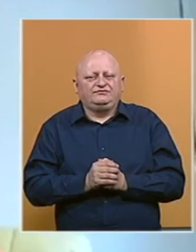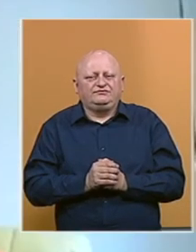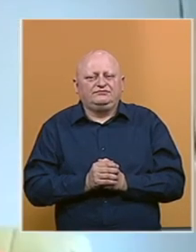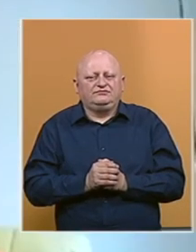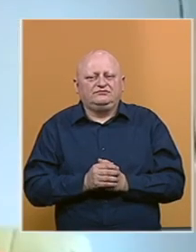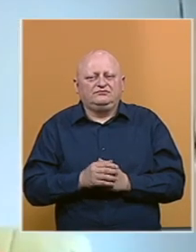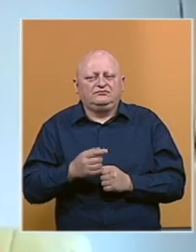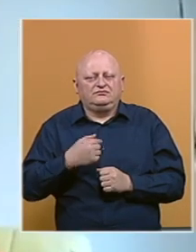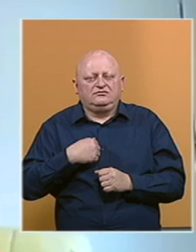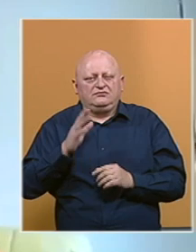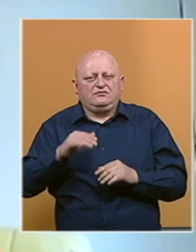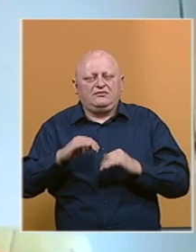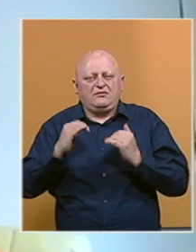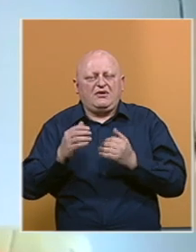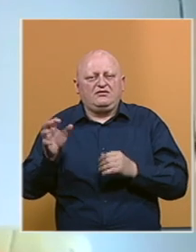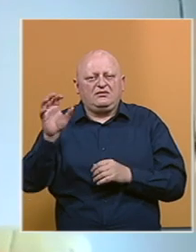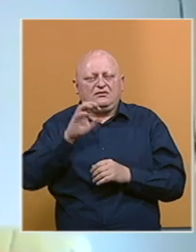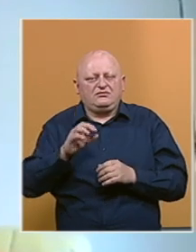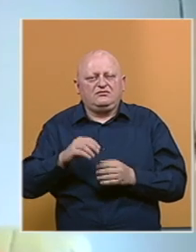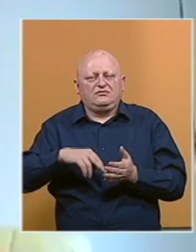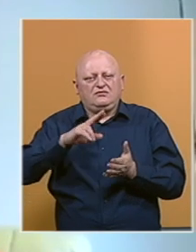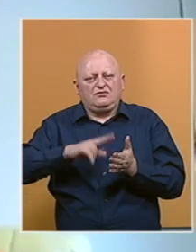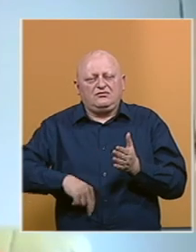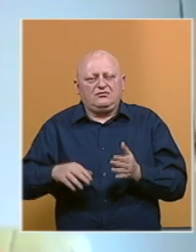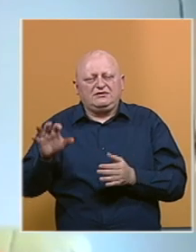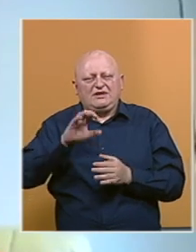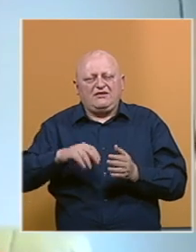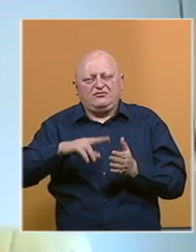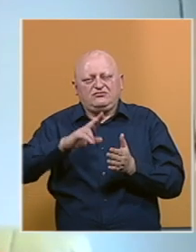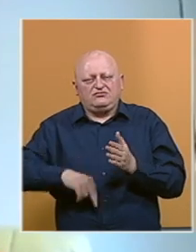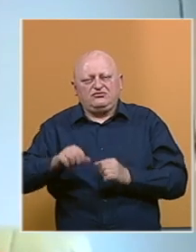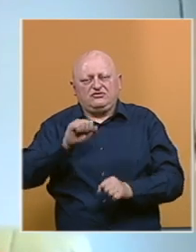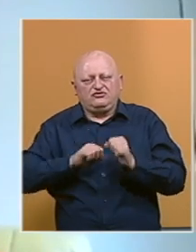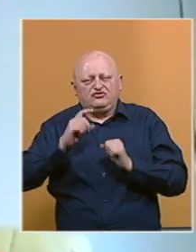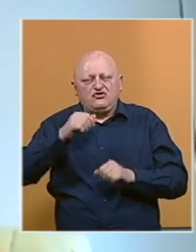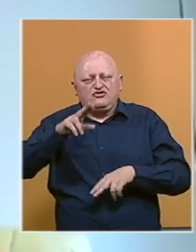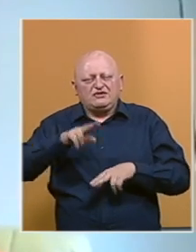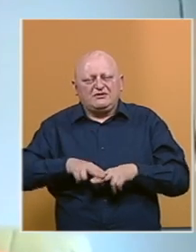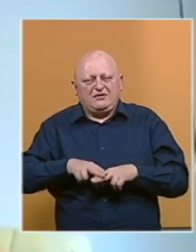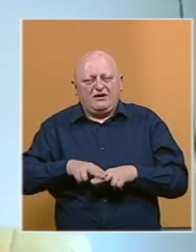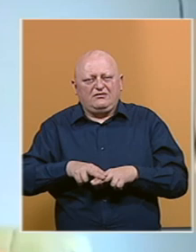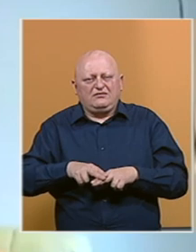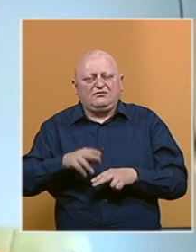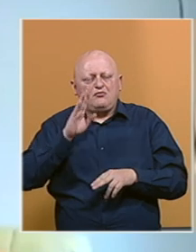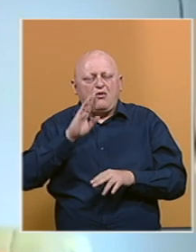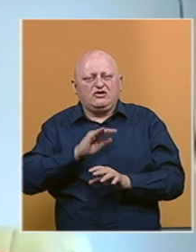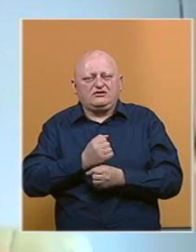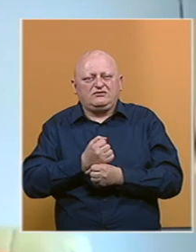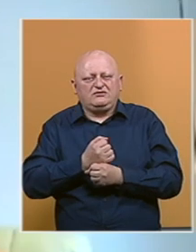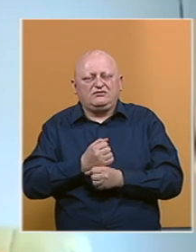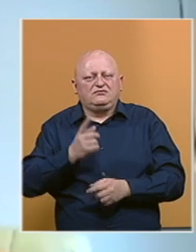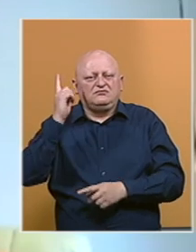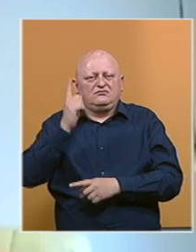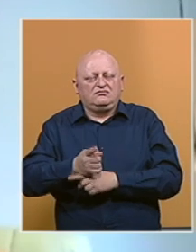Prijemom u viječa Evrope i ratifikacijom Evropske konvencije za zaštitu ljudskih prava, Bosni i Hercegovine je